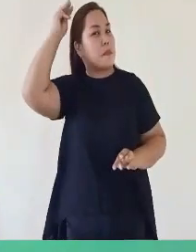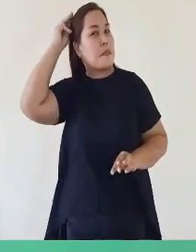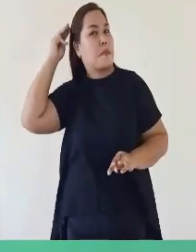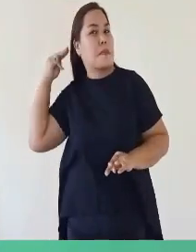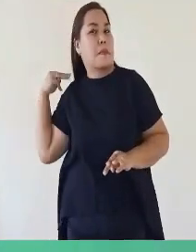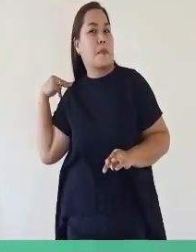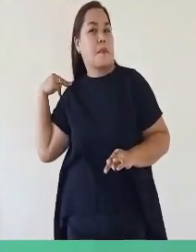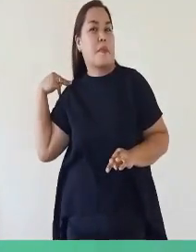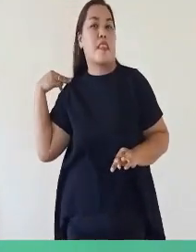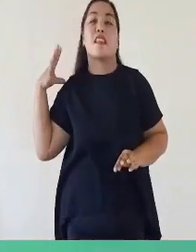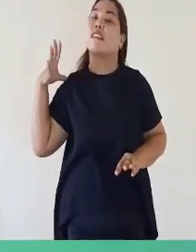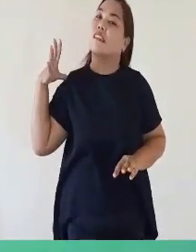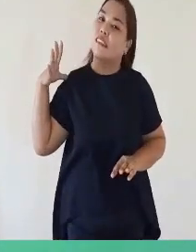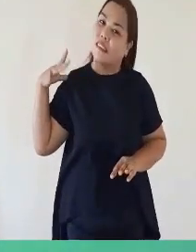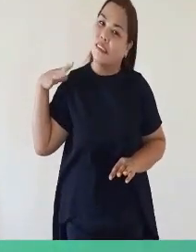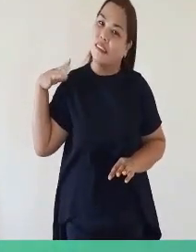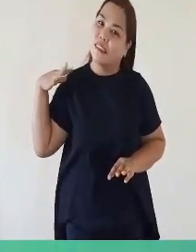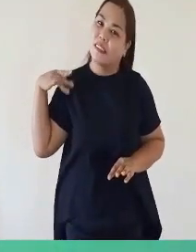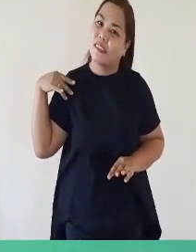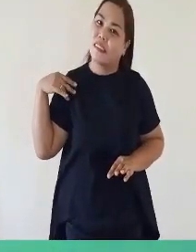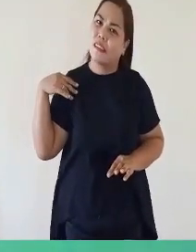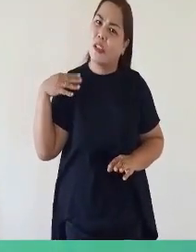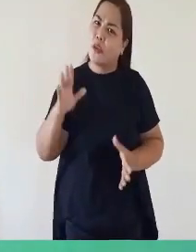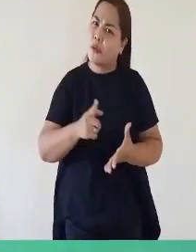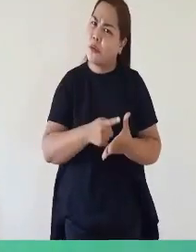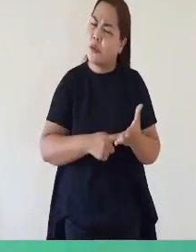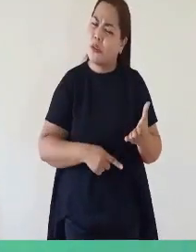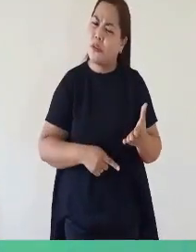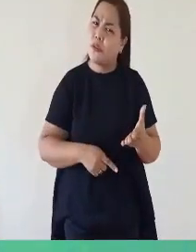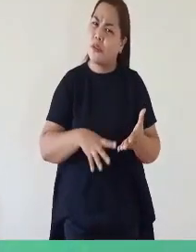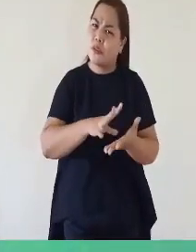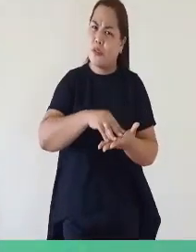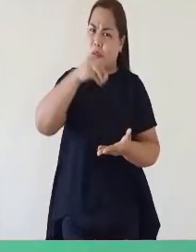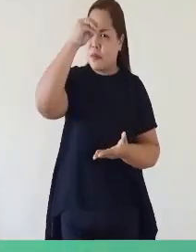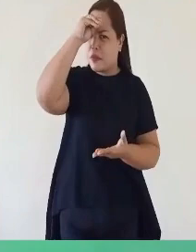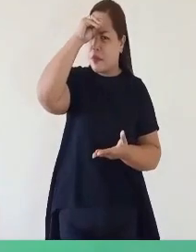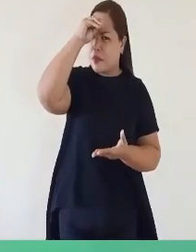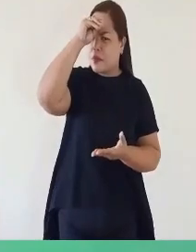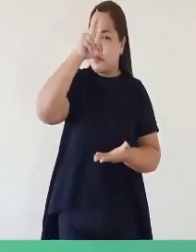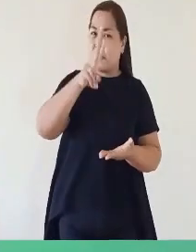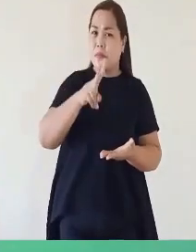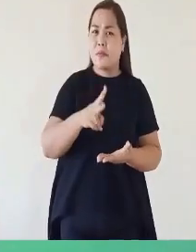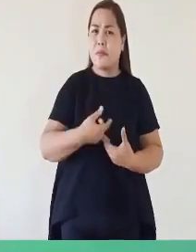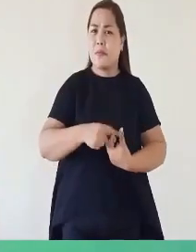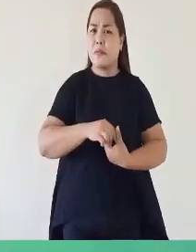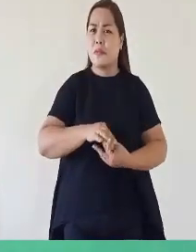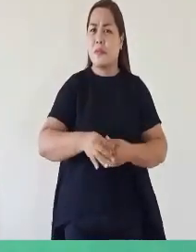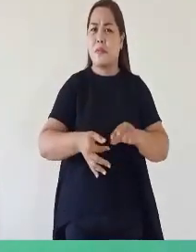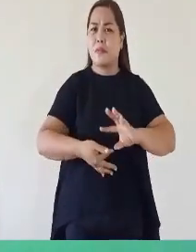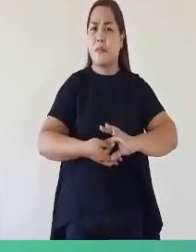Mamaya na Ano ang inyong Natutunan Sa ating kwento